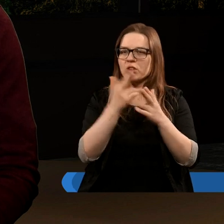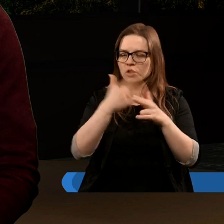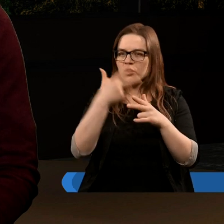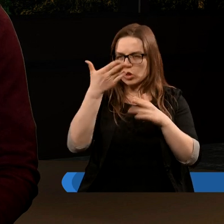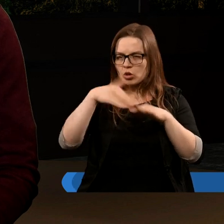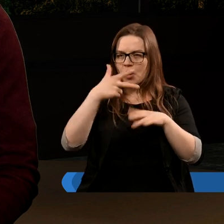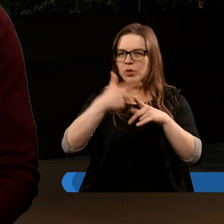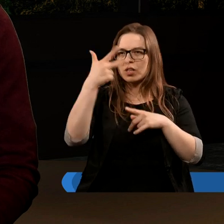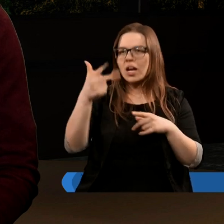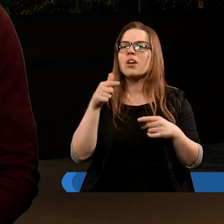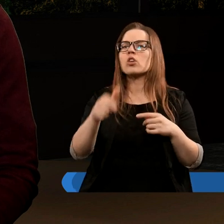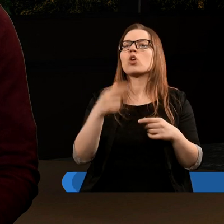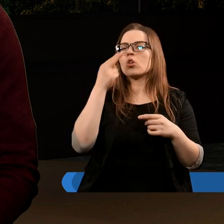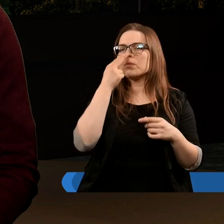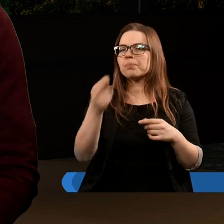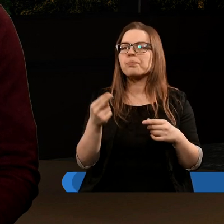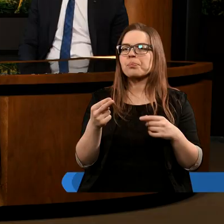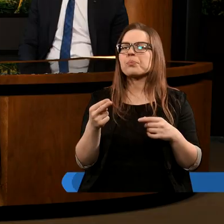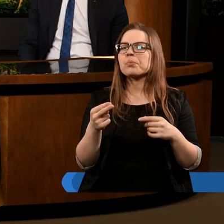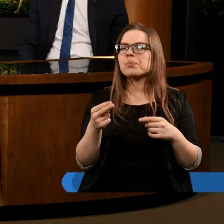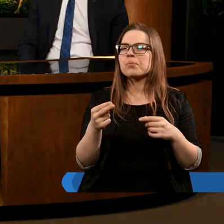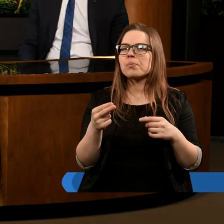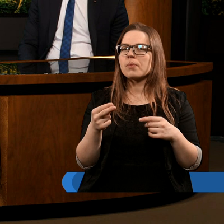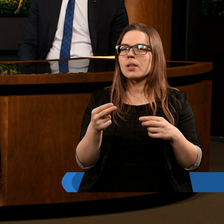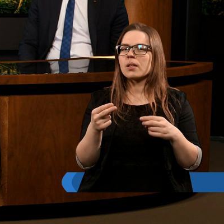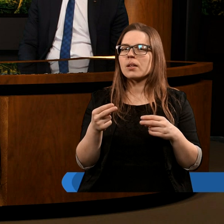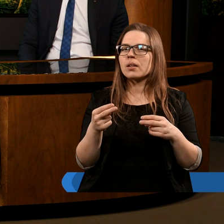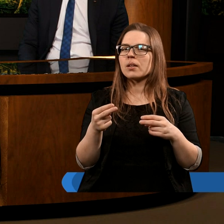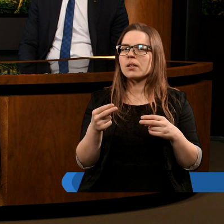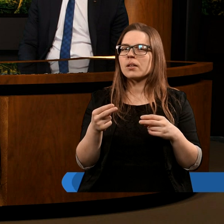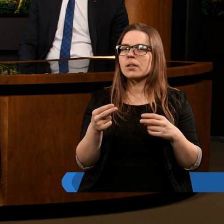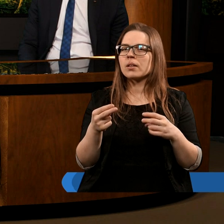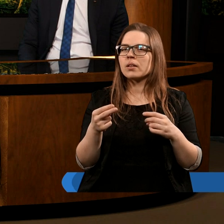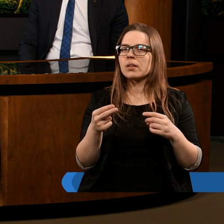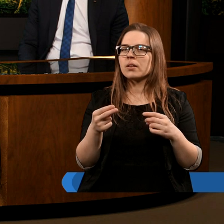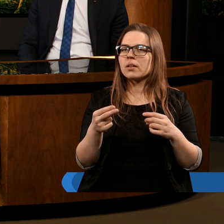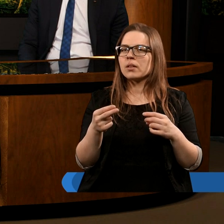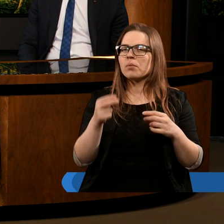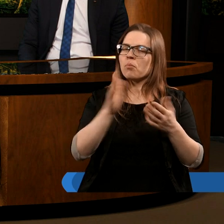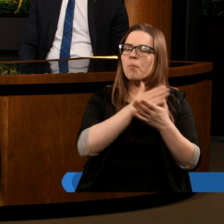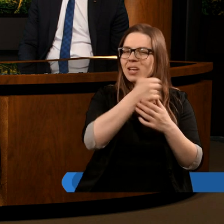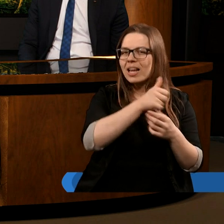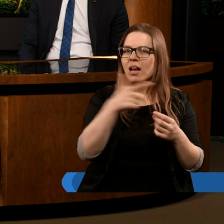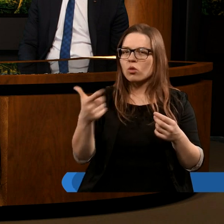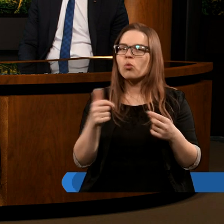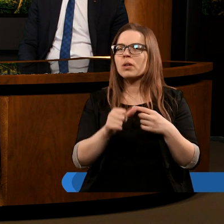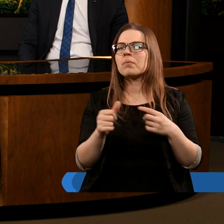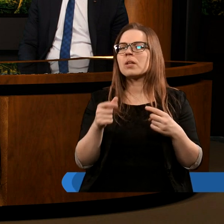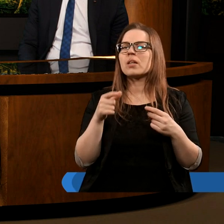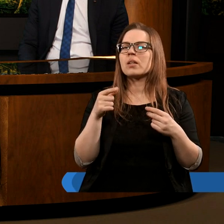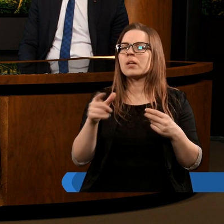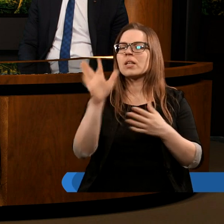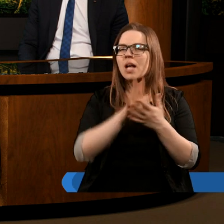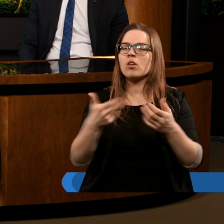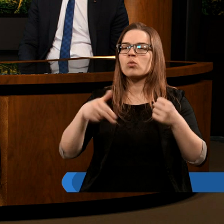zobaczymy, że Justynian kieruje list do papieża Jana II treścią,